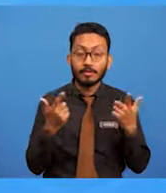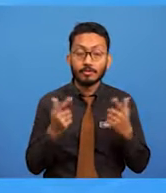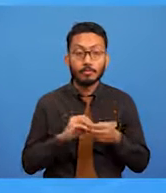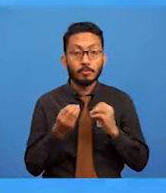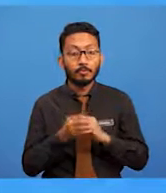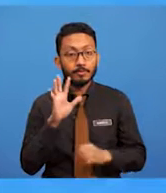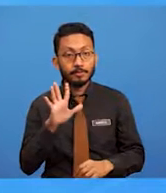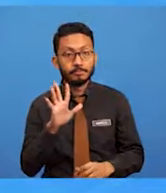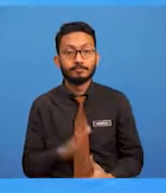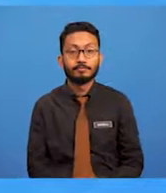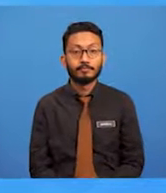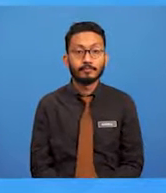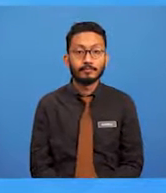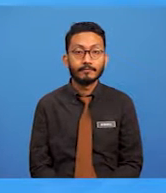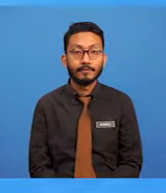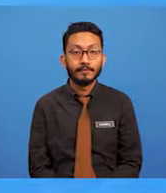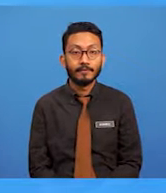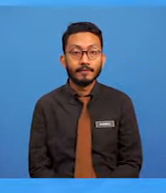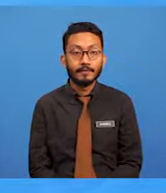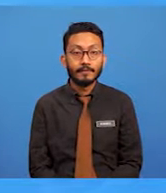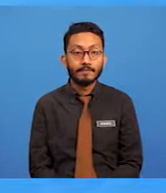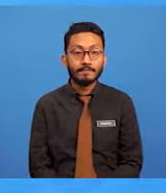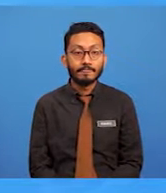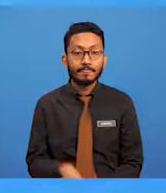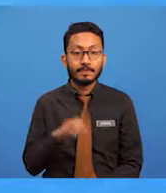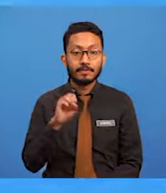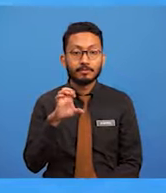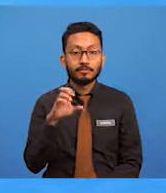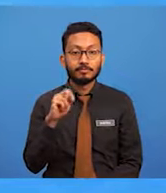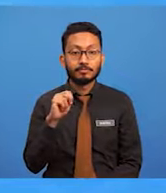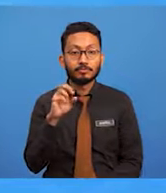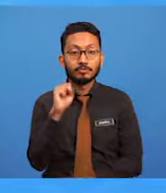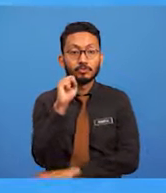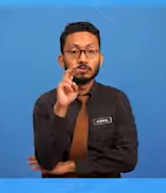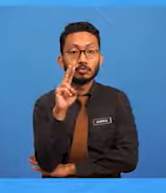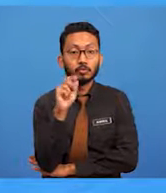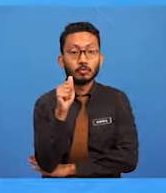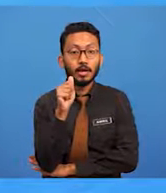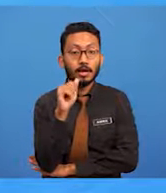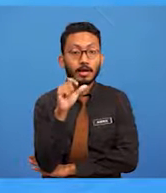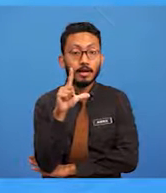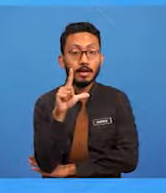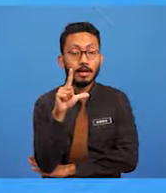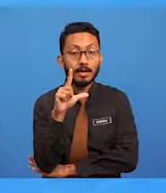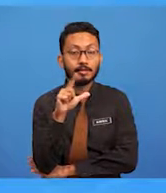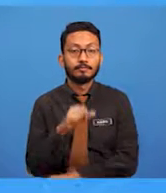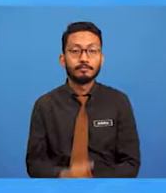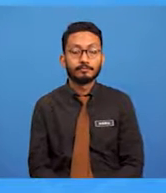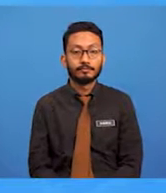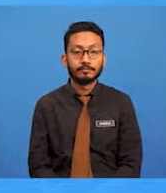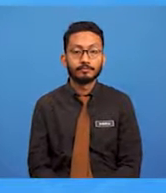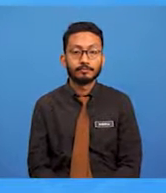adalah konsep warna sensual. Ia adalah warna yang berunsurkan sensual